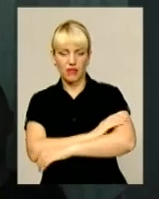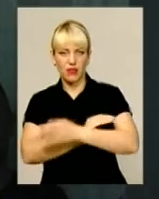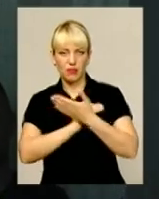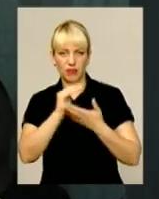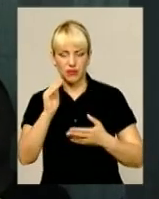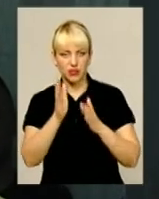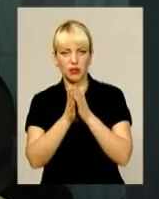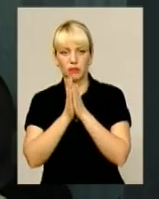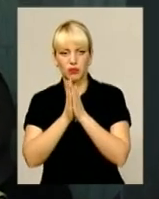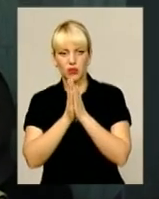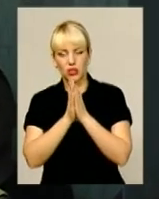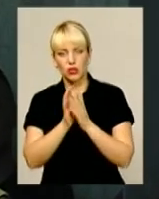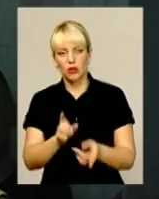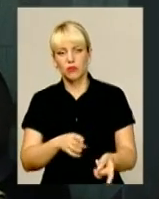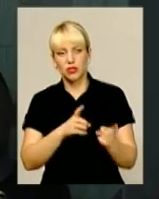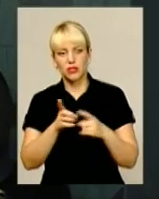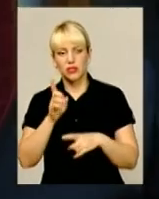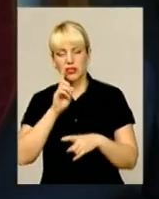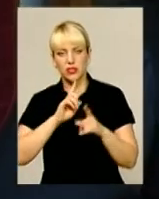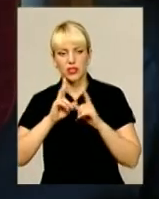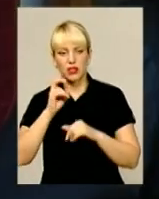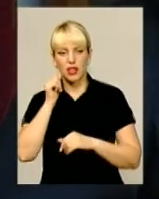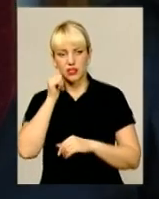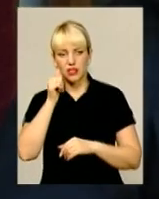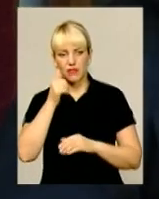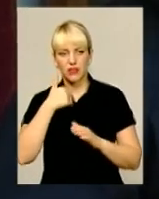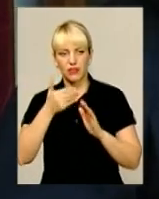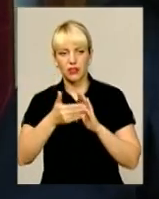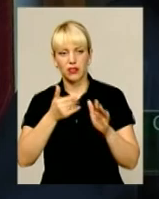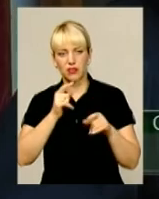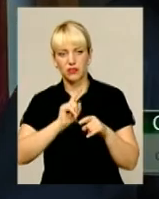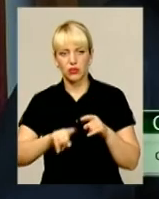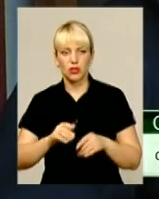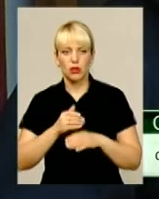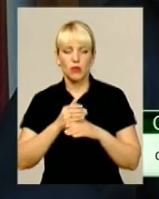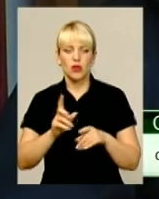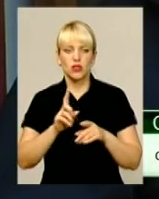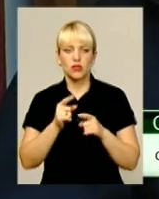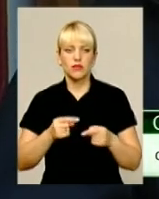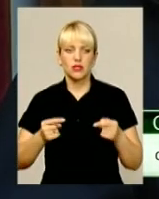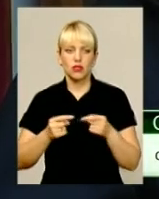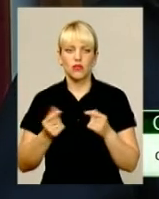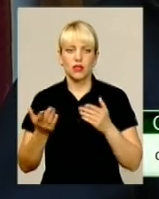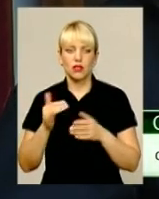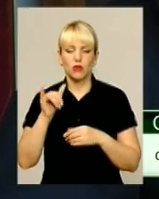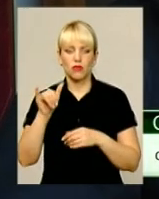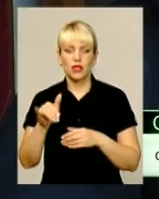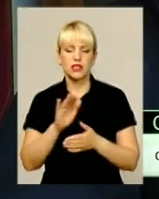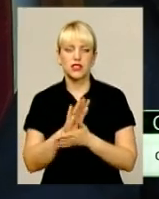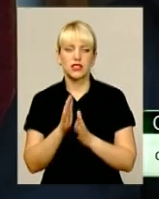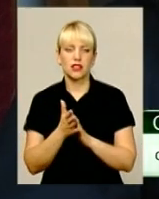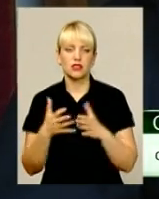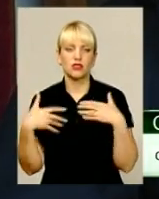Я прошу перенести засідання на завтра. Викликаємо швидку допомогу для того, щоб вони встановили, який у вас стан здоров'я, чи ви можете